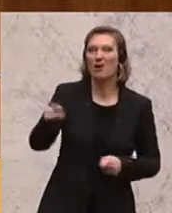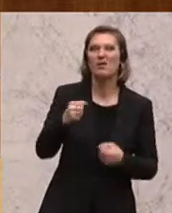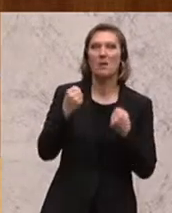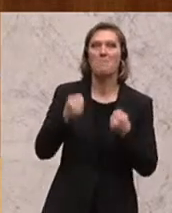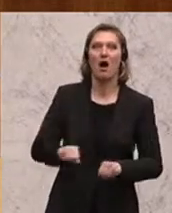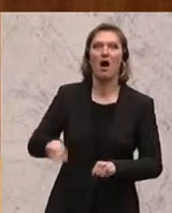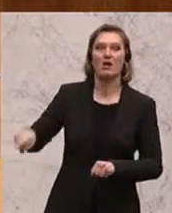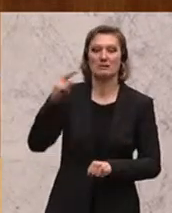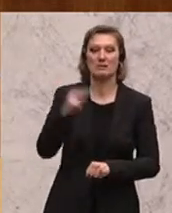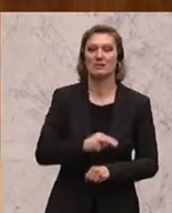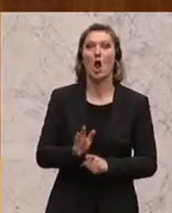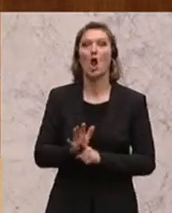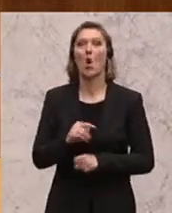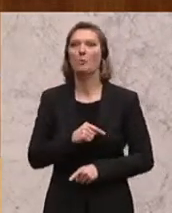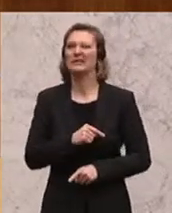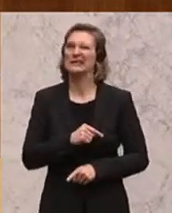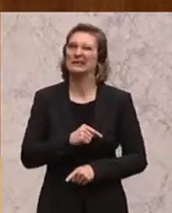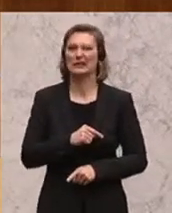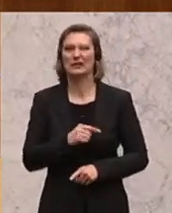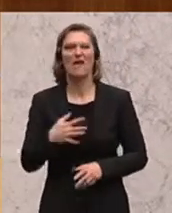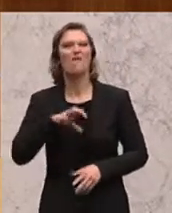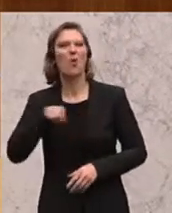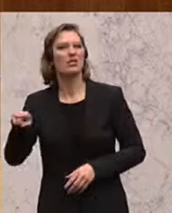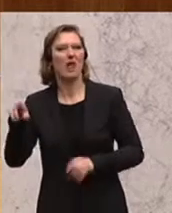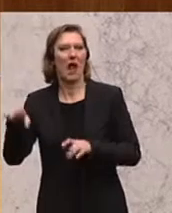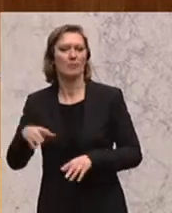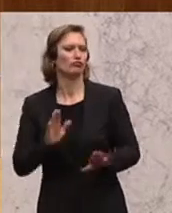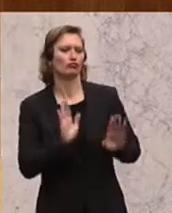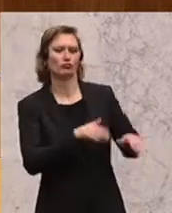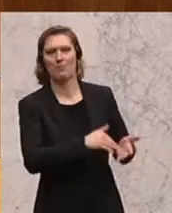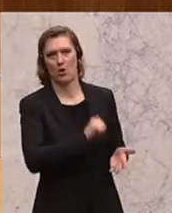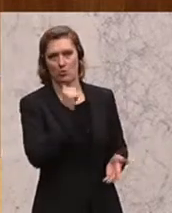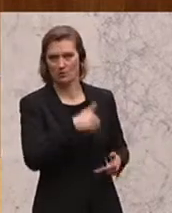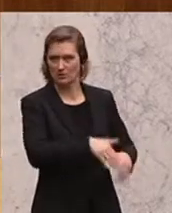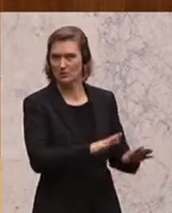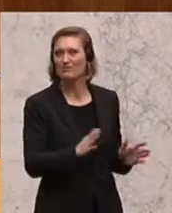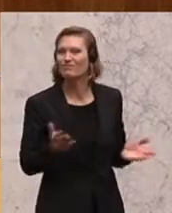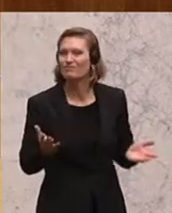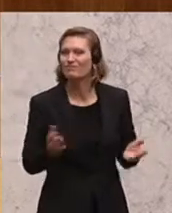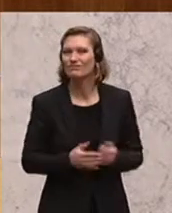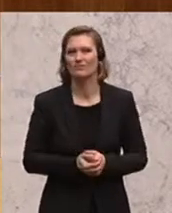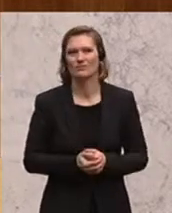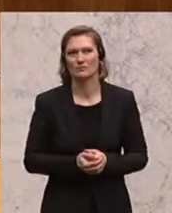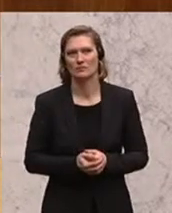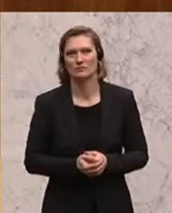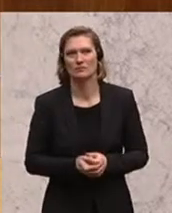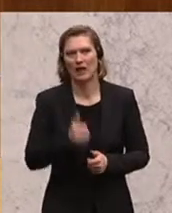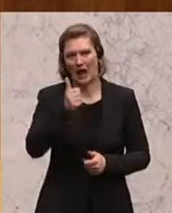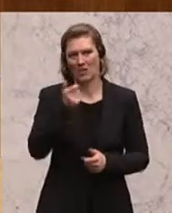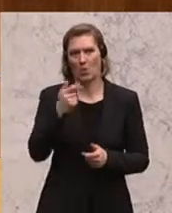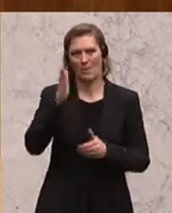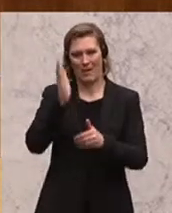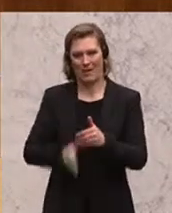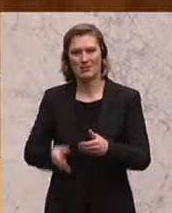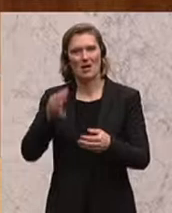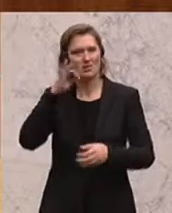von SPÖ oder ÖVP Privilegien genommen hätten, hat man Abstand genommen. Und eines zum Schluss, meine Damen